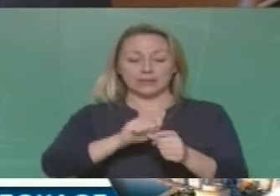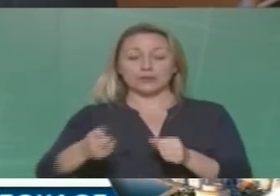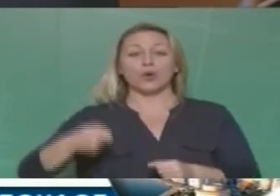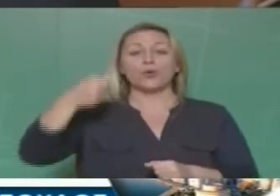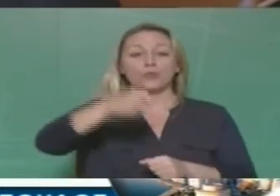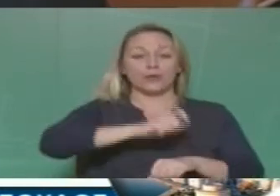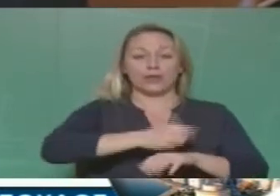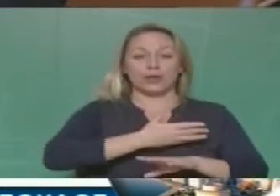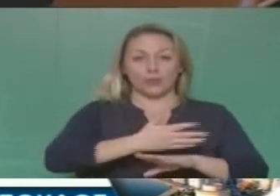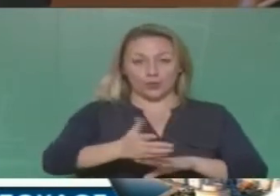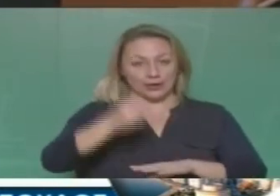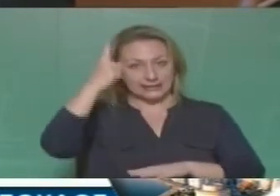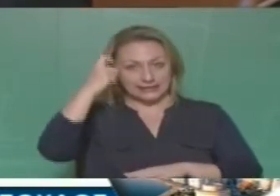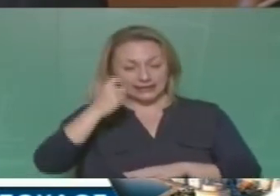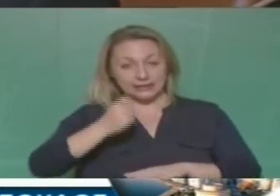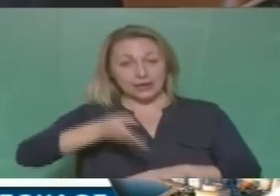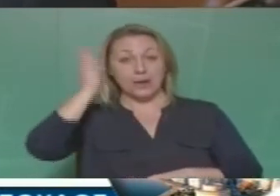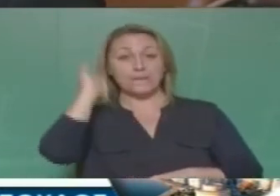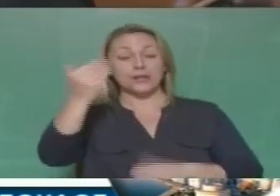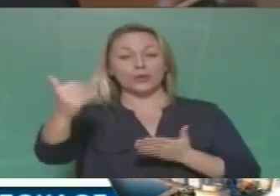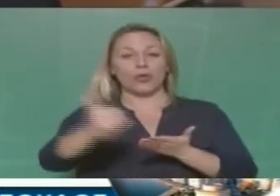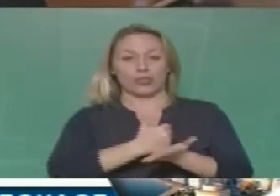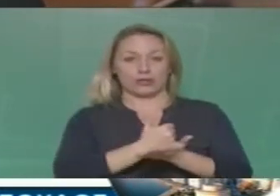φαντάζομαι. Δεν είναι όμως μονάχα αυτό.